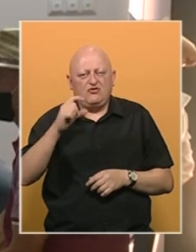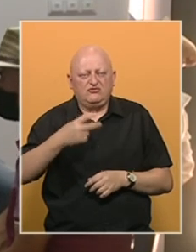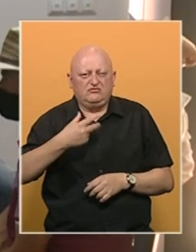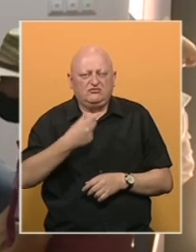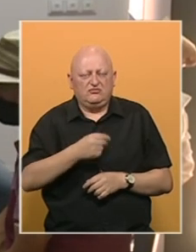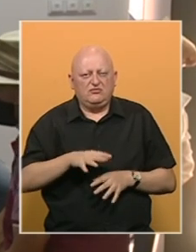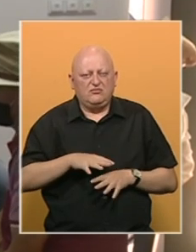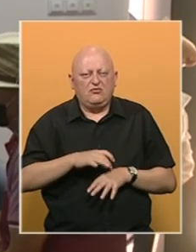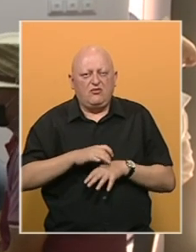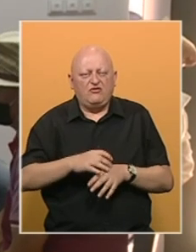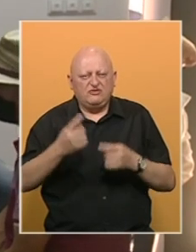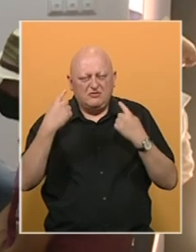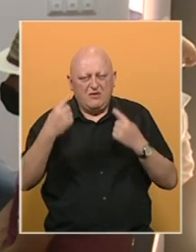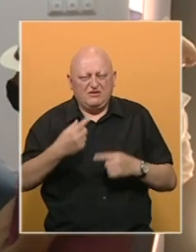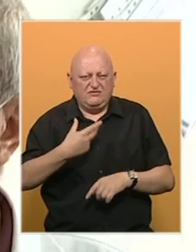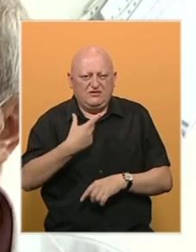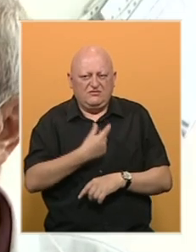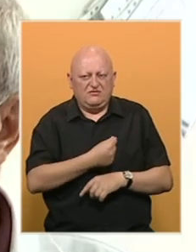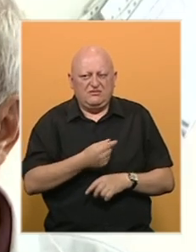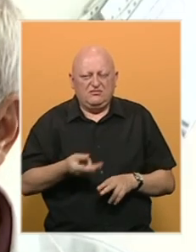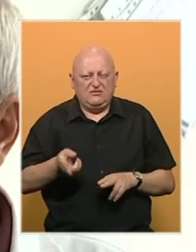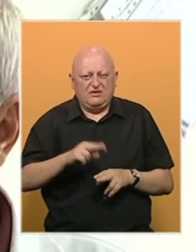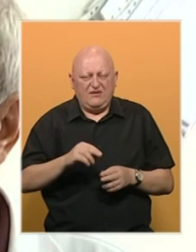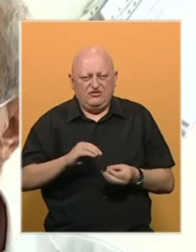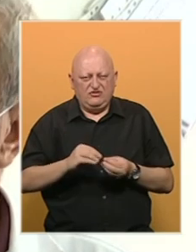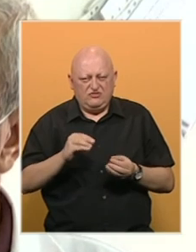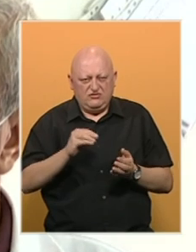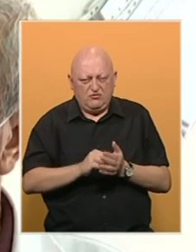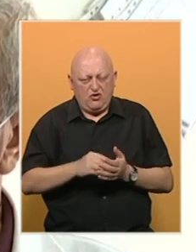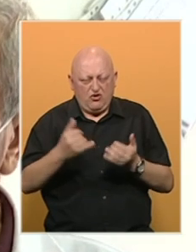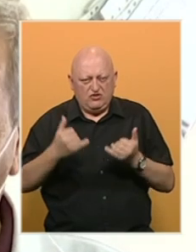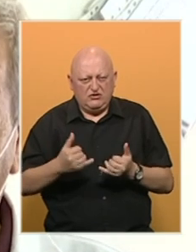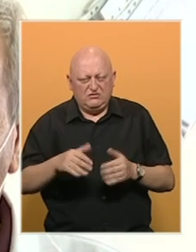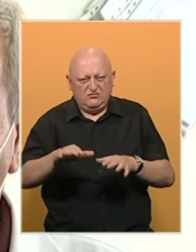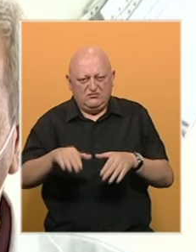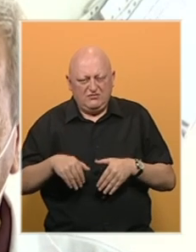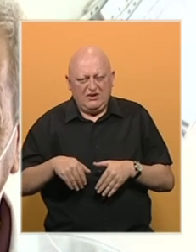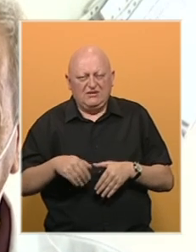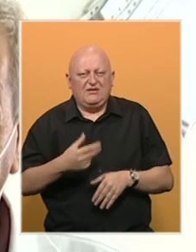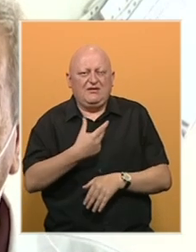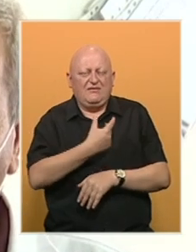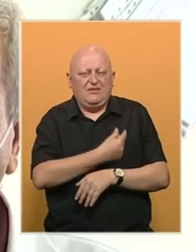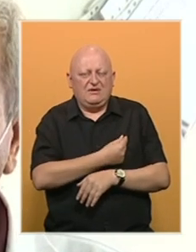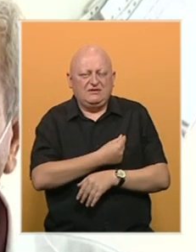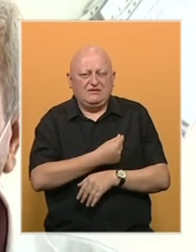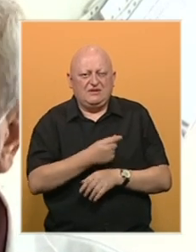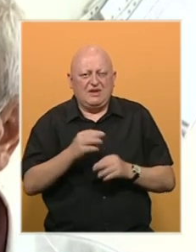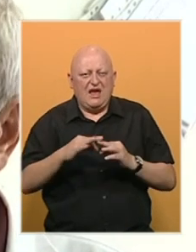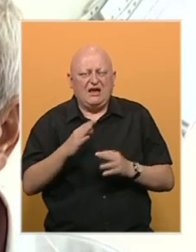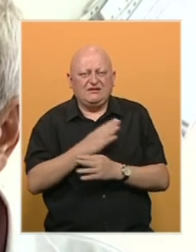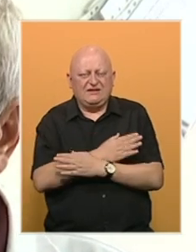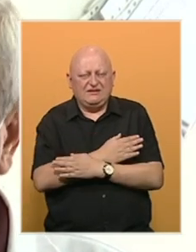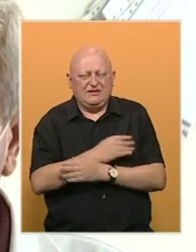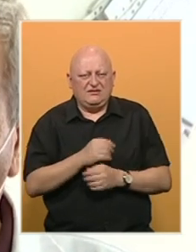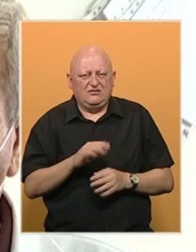vakcina za provođenje masovne imunizacije. Najveći broj do sada zaprivljenih vakcina je AstraZeneca,